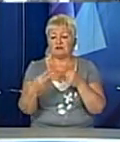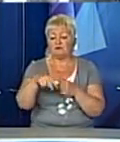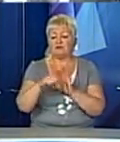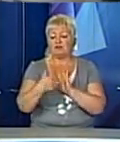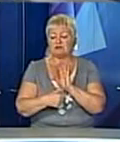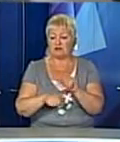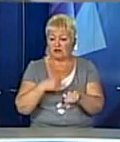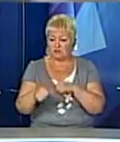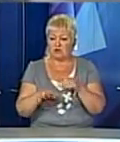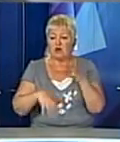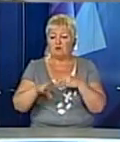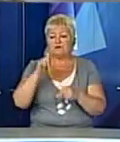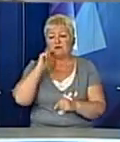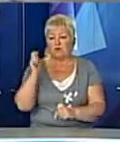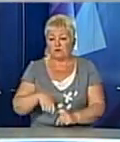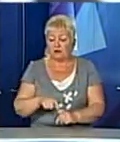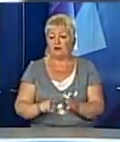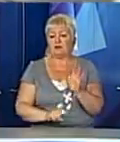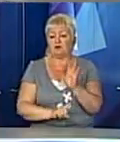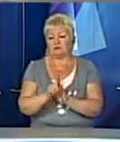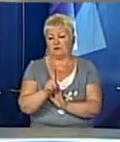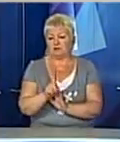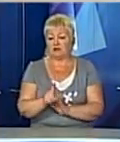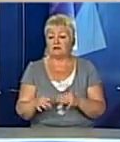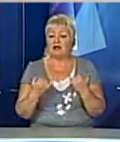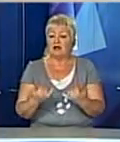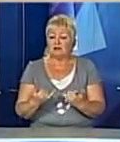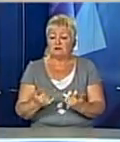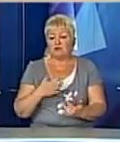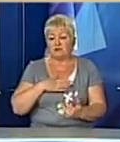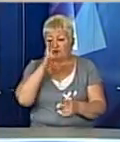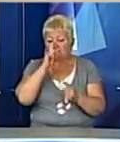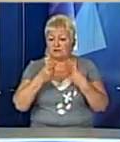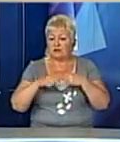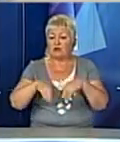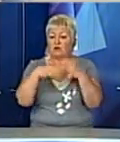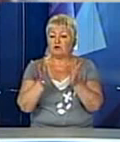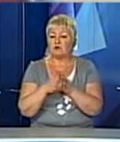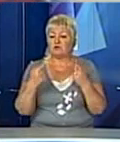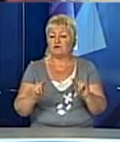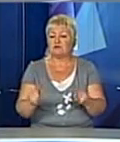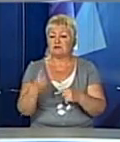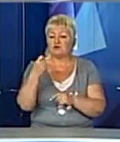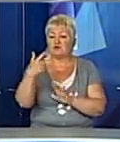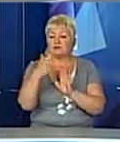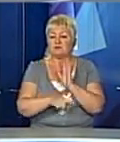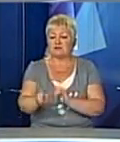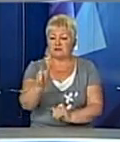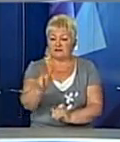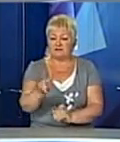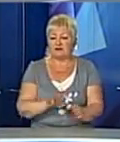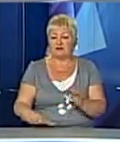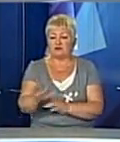року по всій Україні розпочалась. На сьогодні в нашій країні загалом вже створили 172